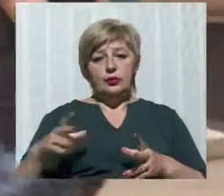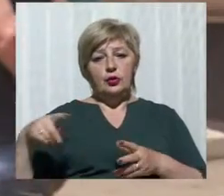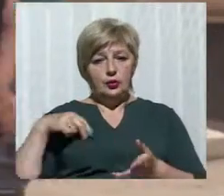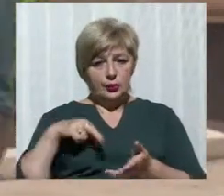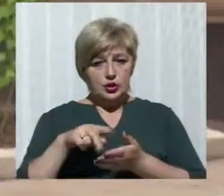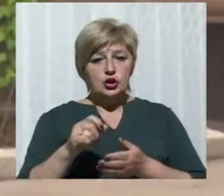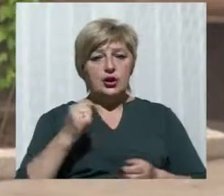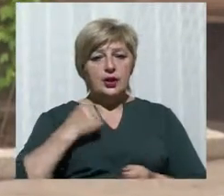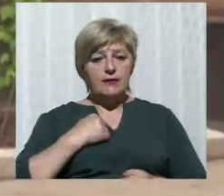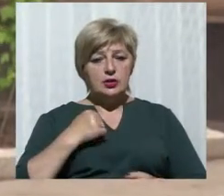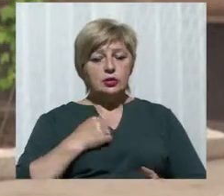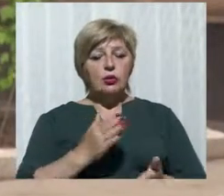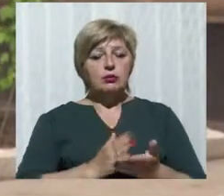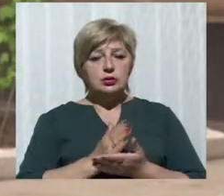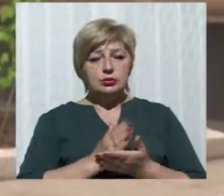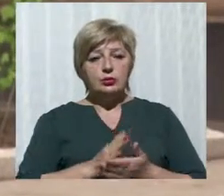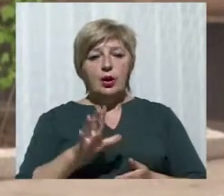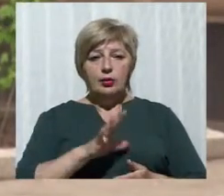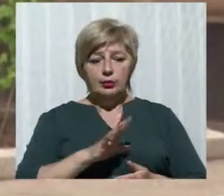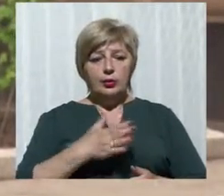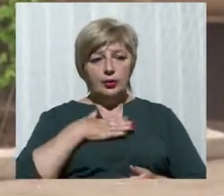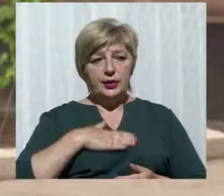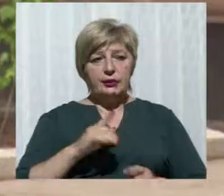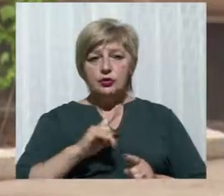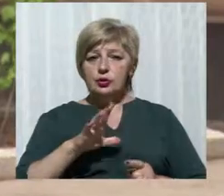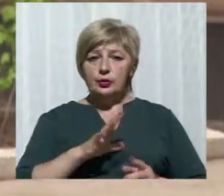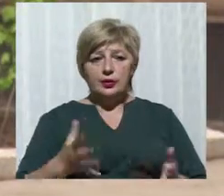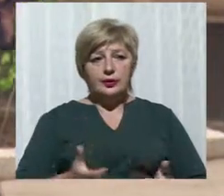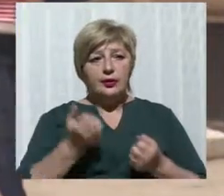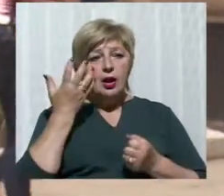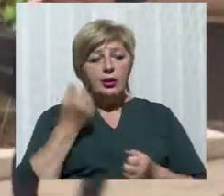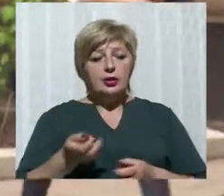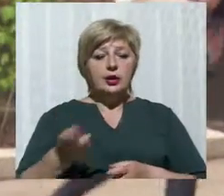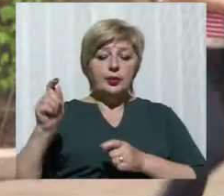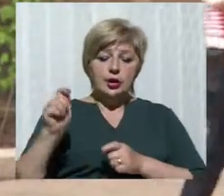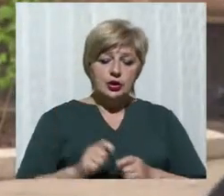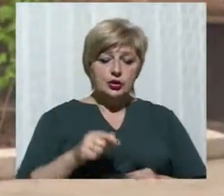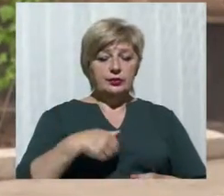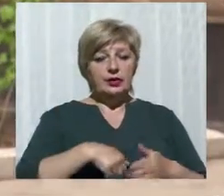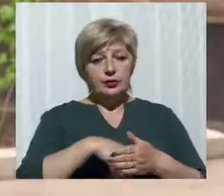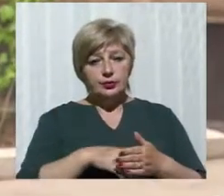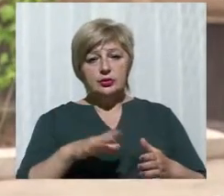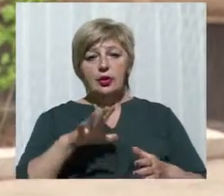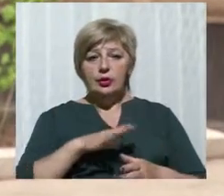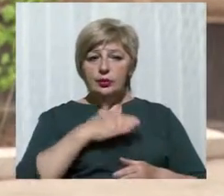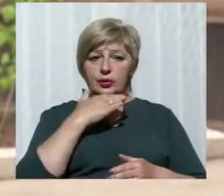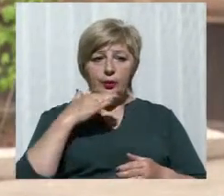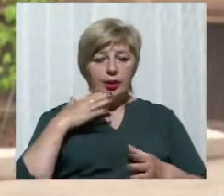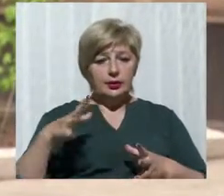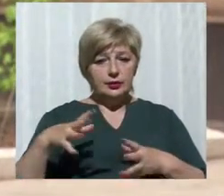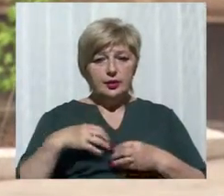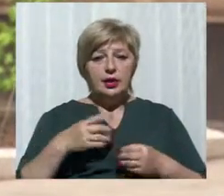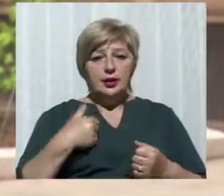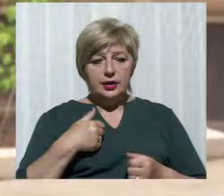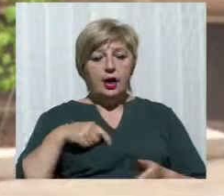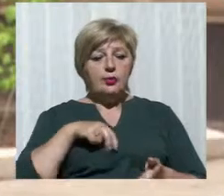військову службу. Було приємно, що була підтримка. Коли він приїжджав у відпустку, у нас було багато спільного. Можна сказати, я пішов по стопах